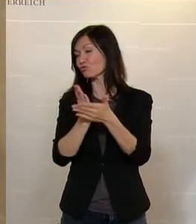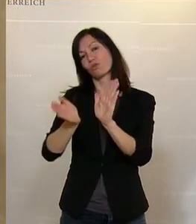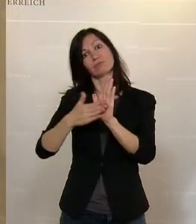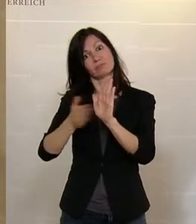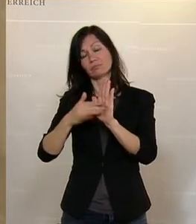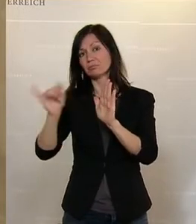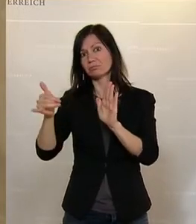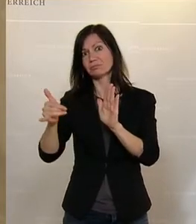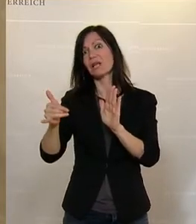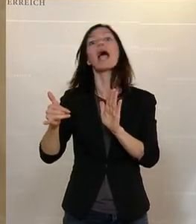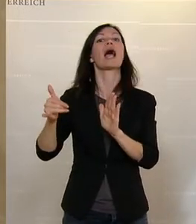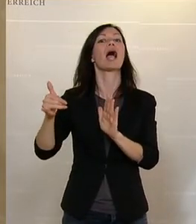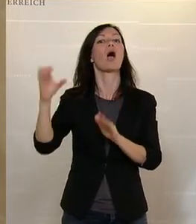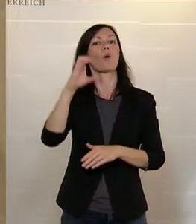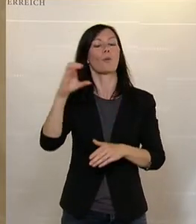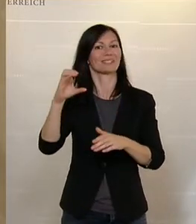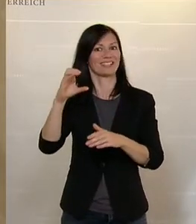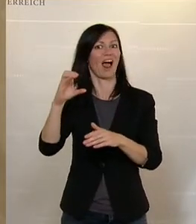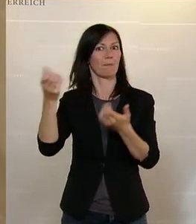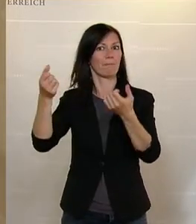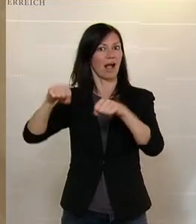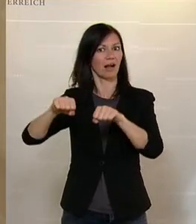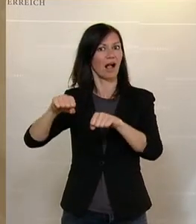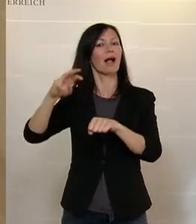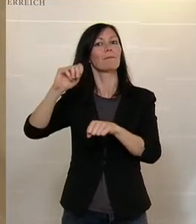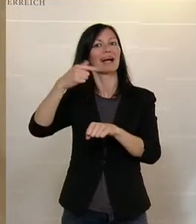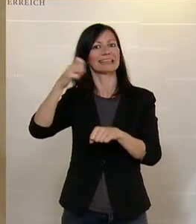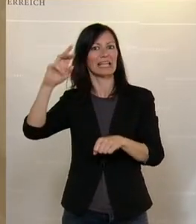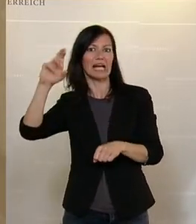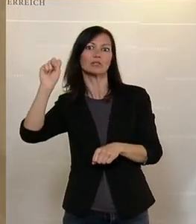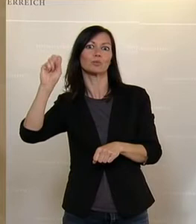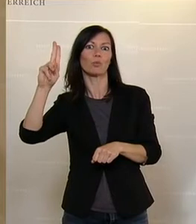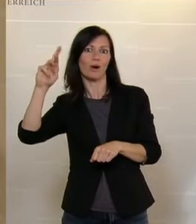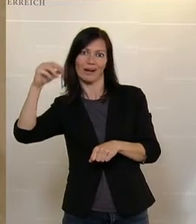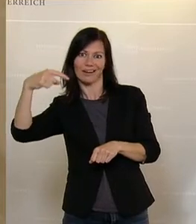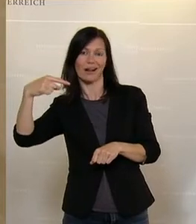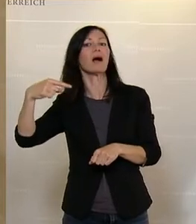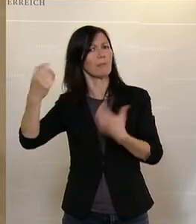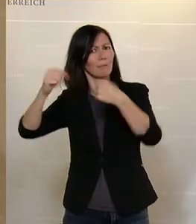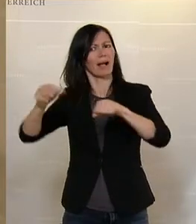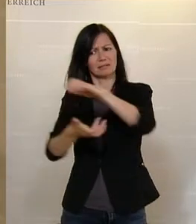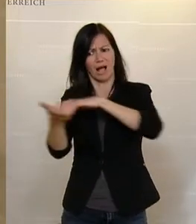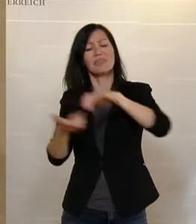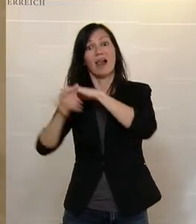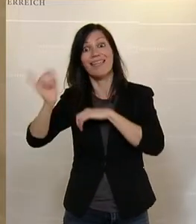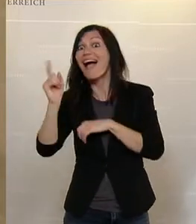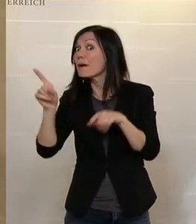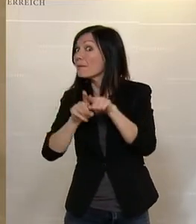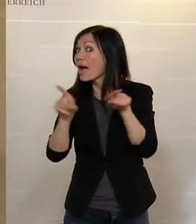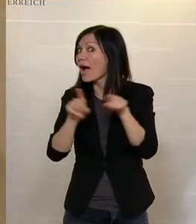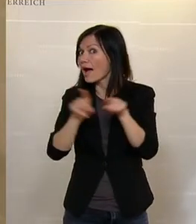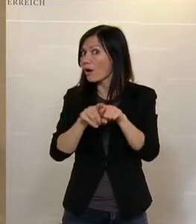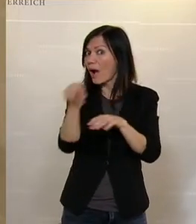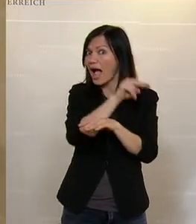Nattertsburg ist nicht nur ein Bankenskandal, das ist auch ein Skandal der Aufsicht in Wien,